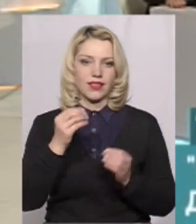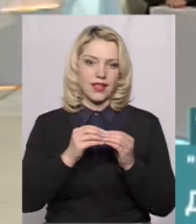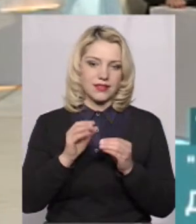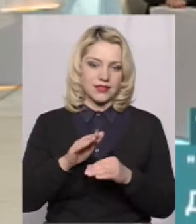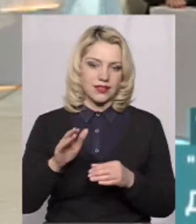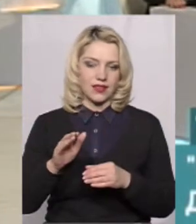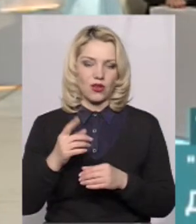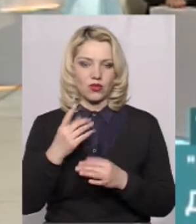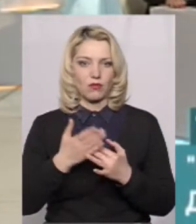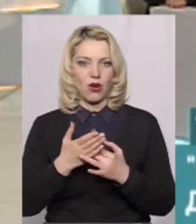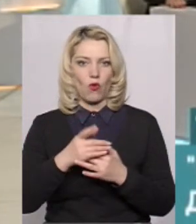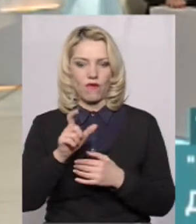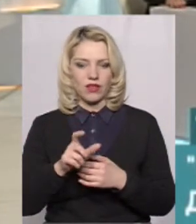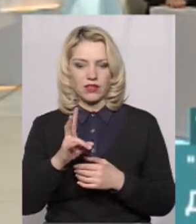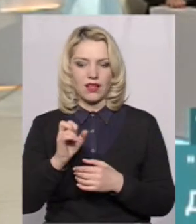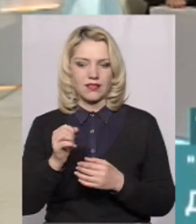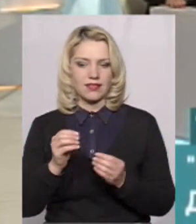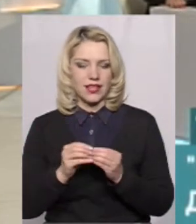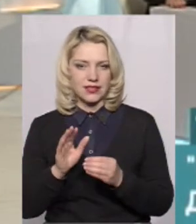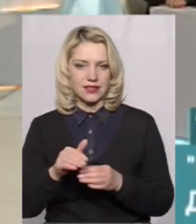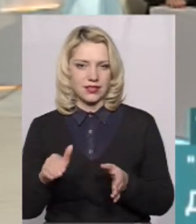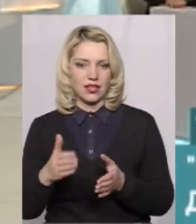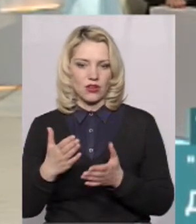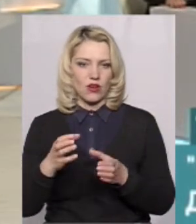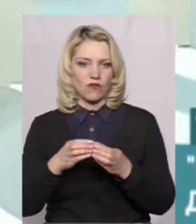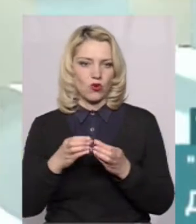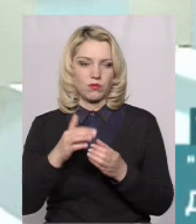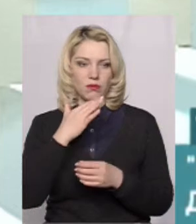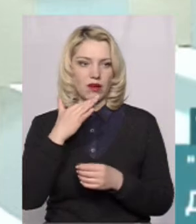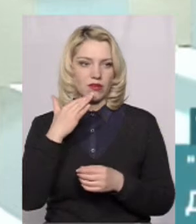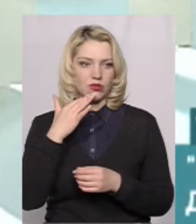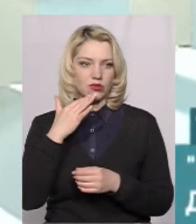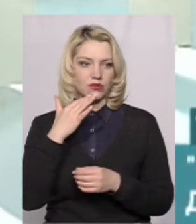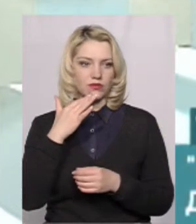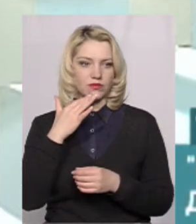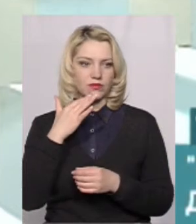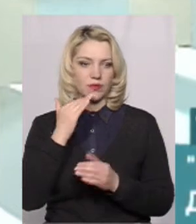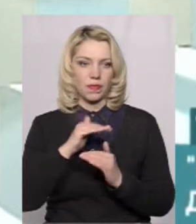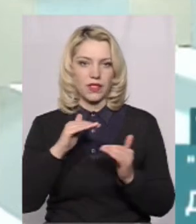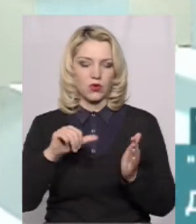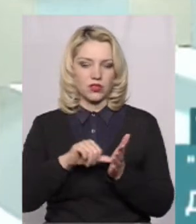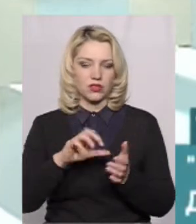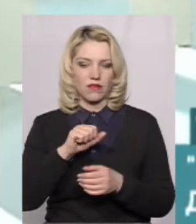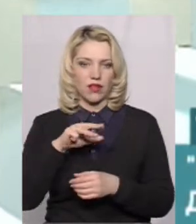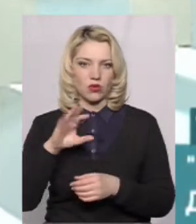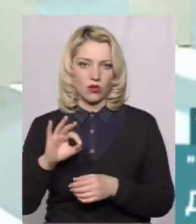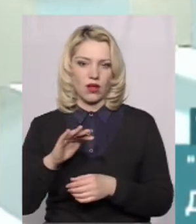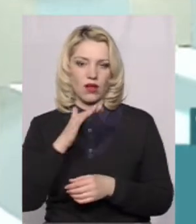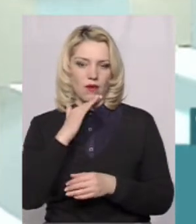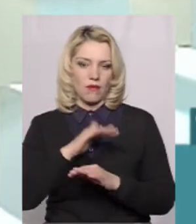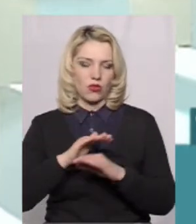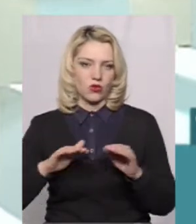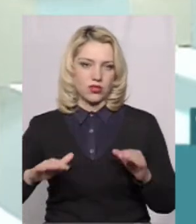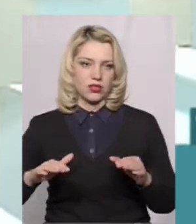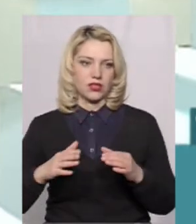теж було, якщо там в групі багато досить дітей-учасників АТО, там багато дітних,